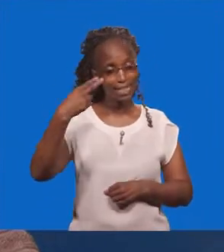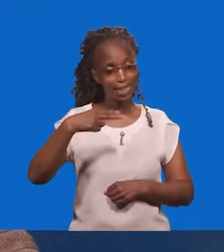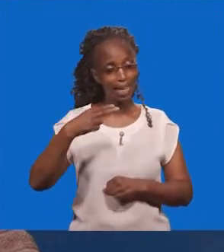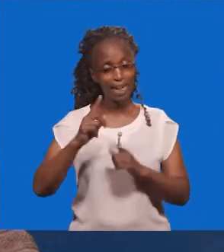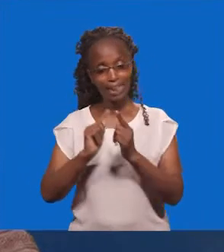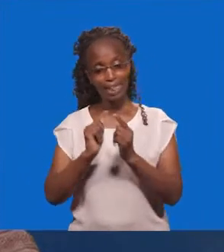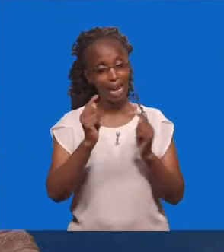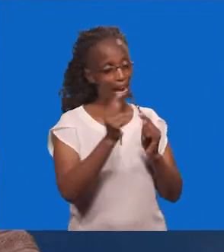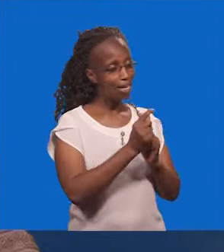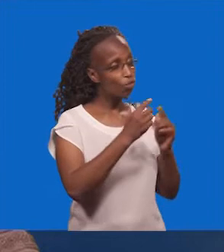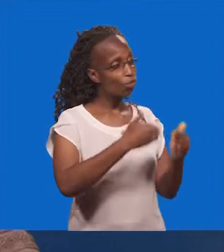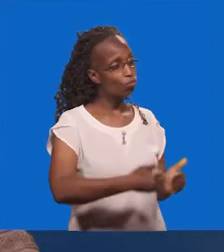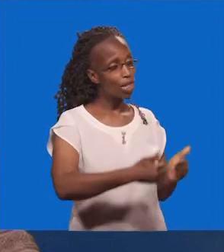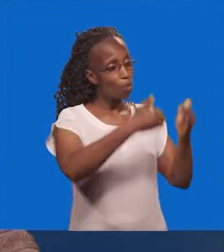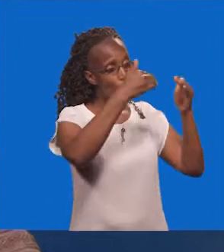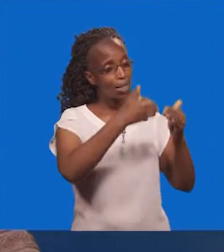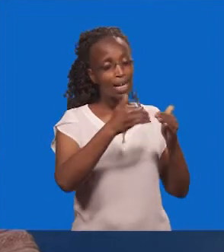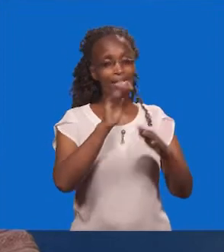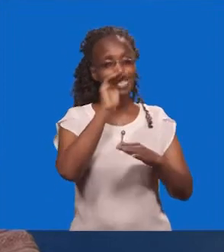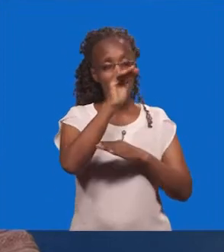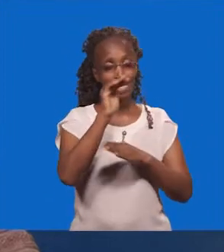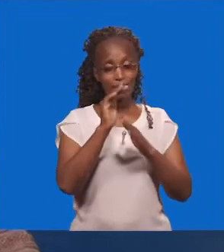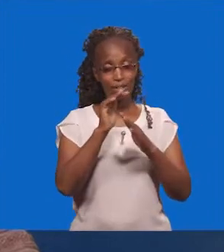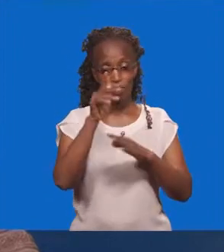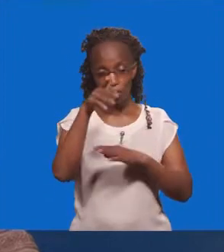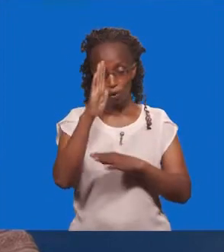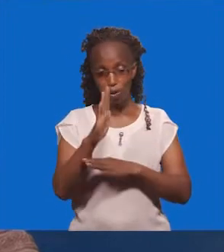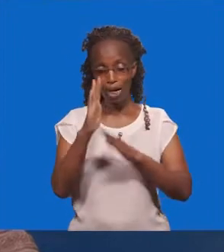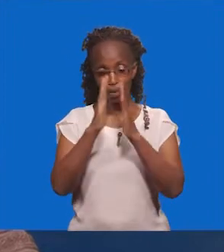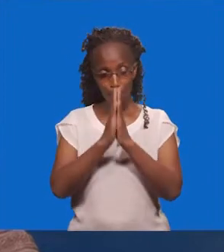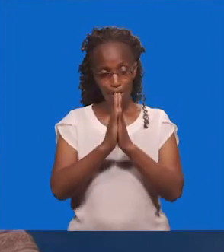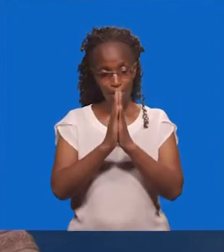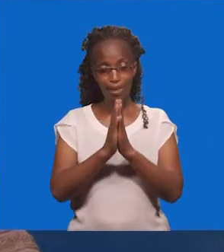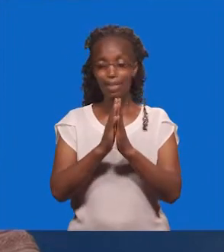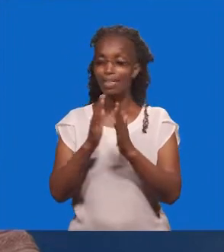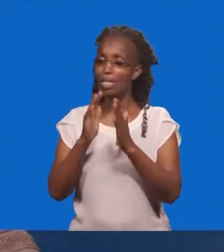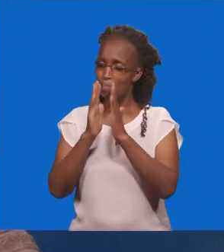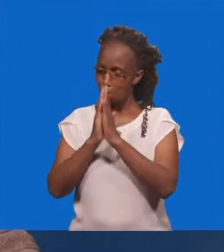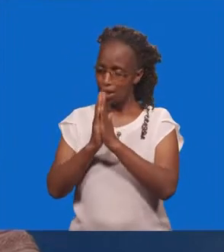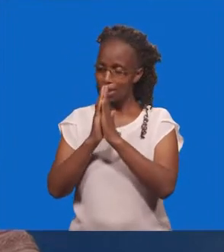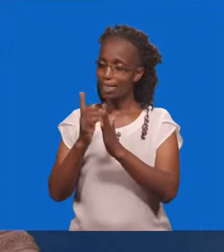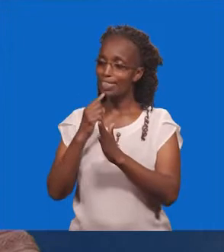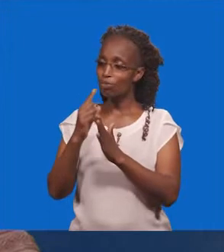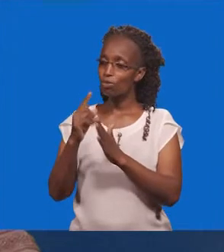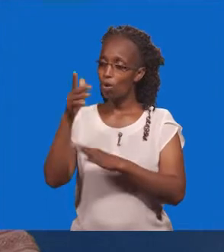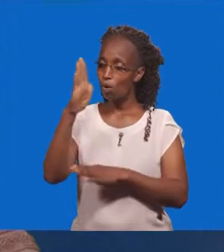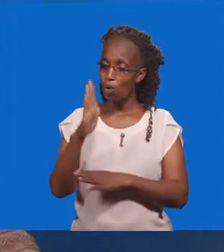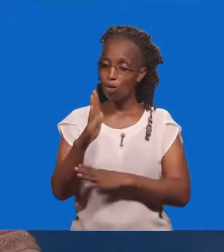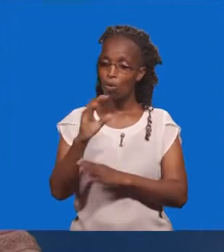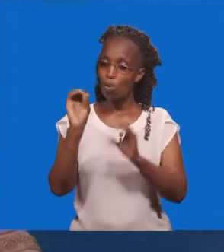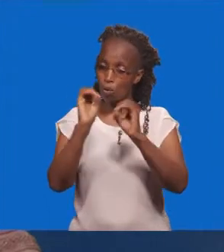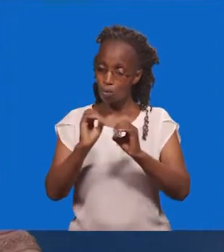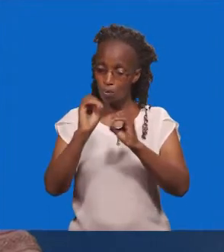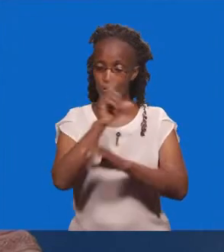Haka elekeza uso wake ukutani Haka muomba buwana Haka sema He buwana Kumbuka haya Na kusihi